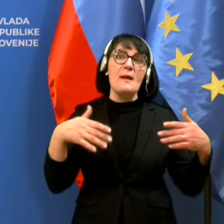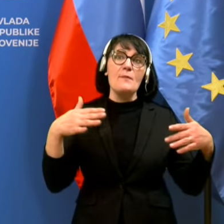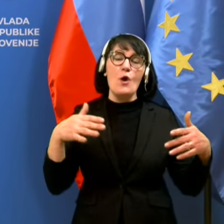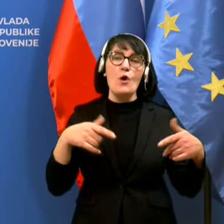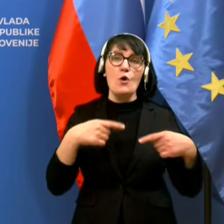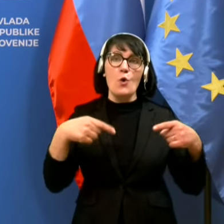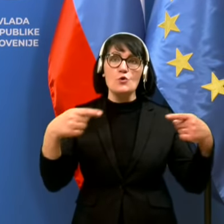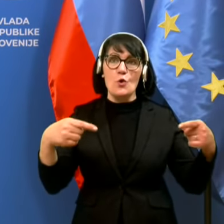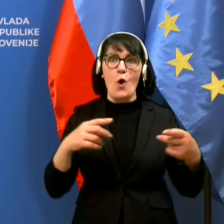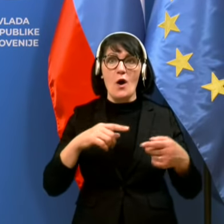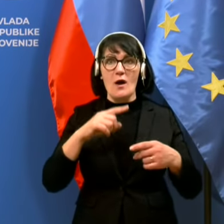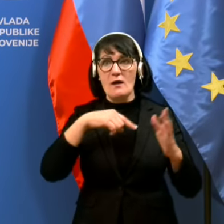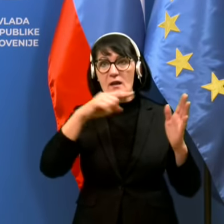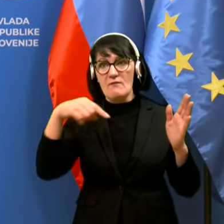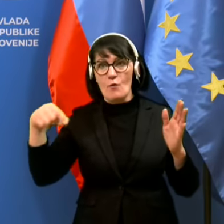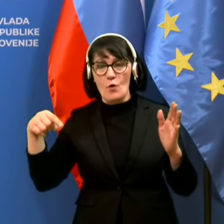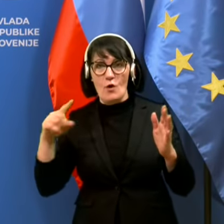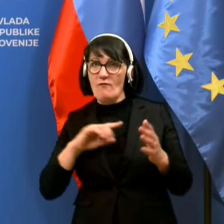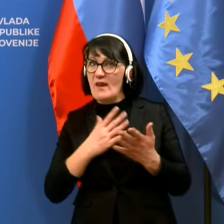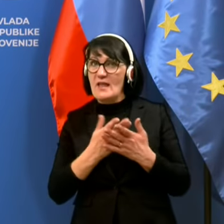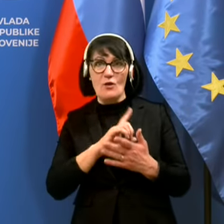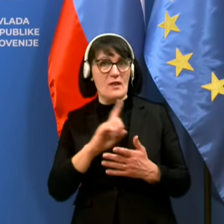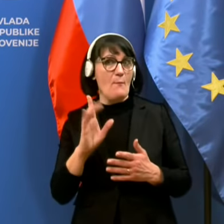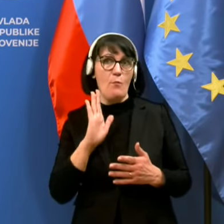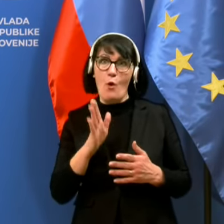zagotovo ne. Druga zadeva